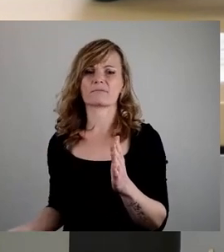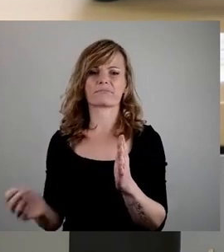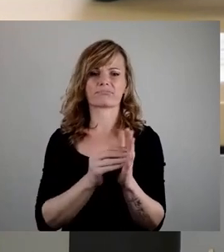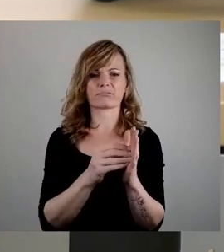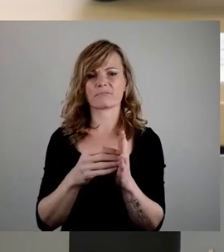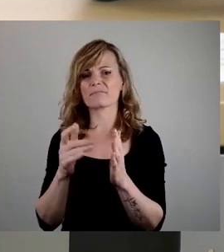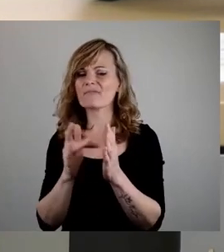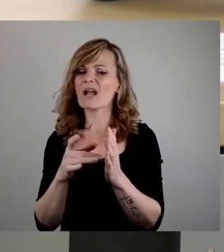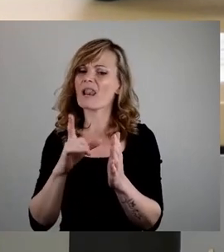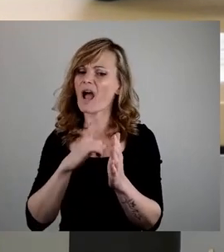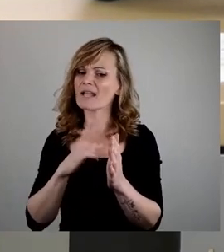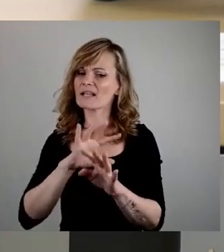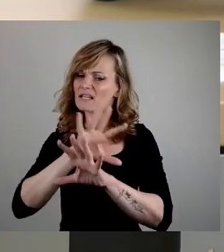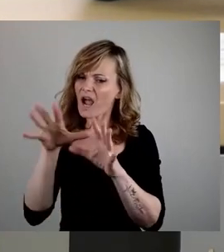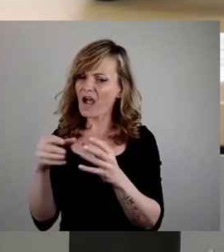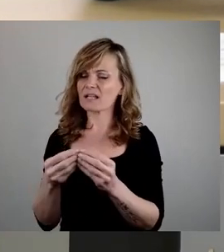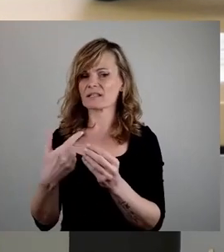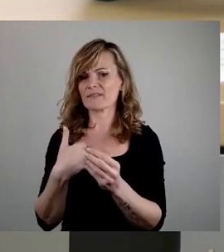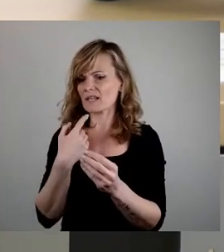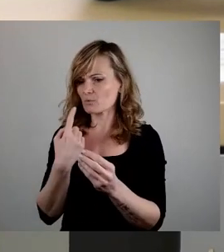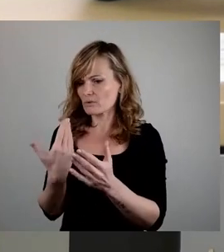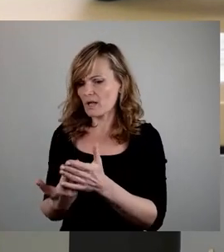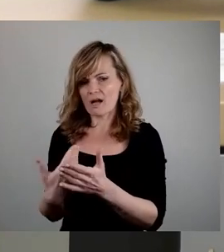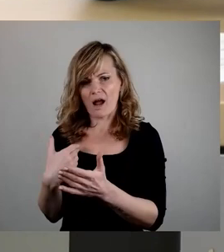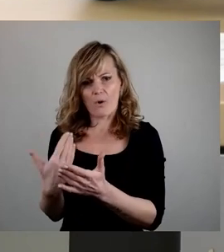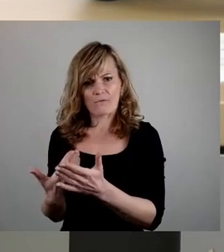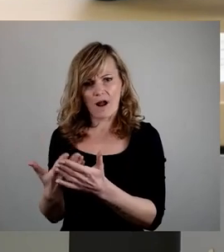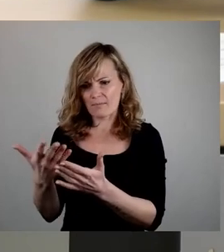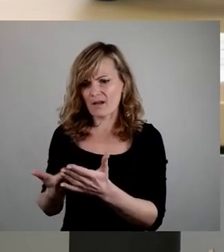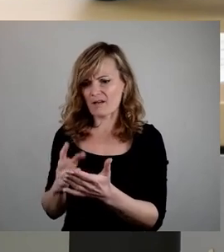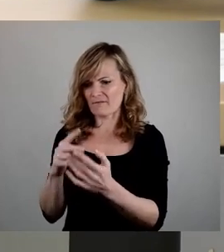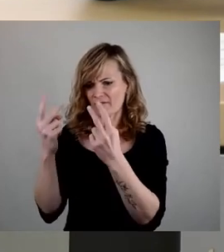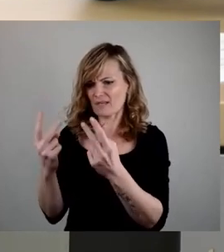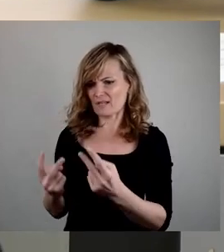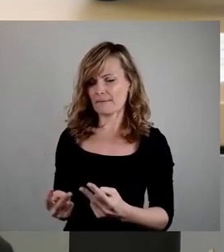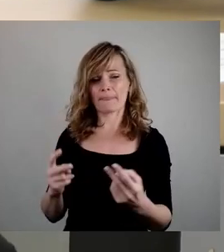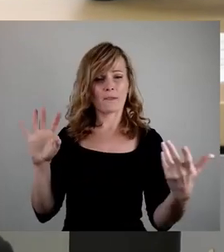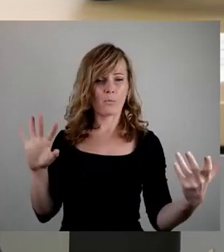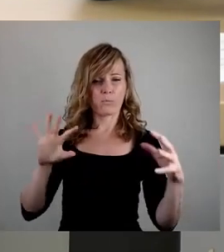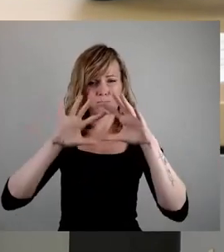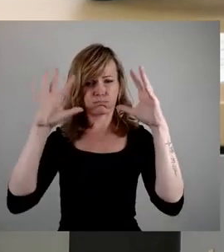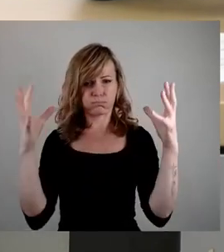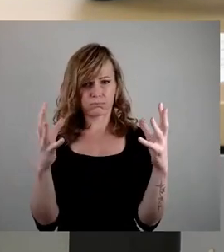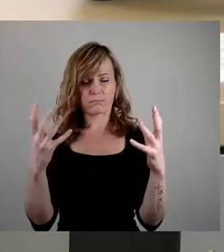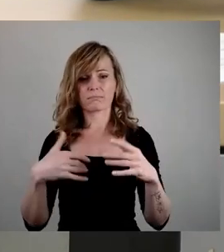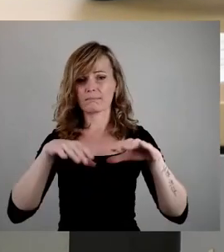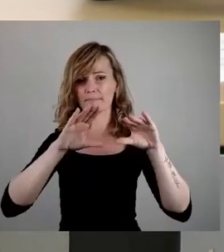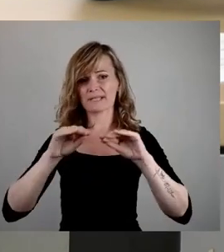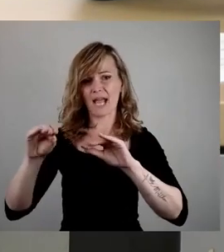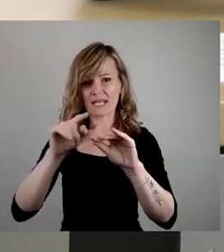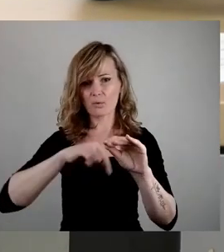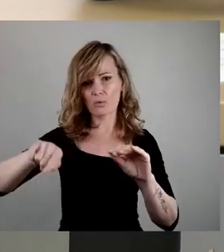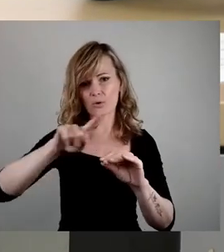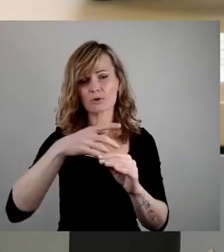unsere Aufgabe im federführenden Ausschuss ist, nämlich aus dieser ganz umfangreichen Beteiligung in den Stadtbezirksbeiräten. Herr